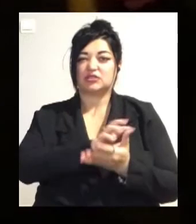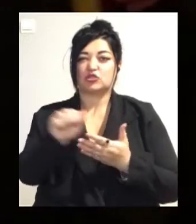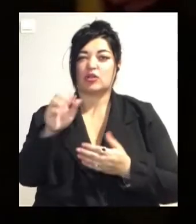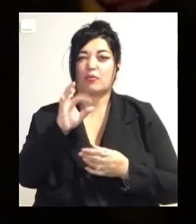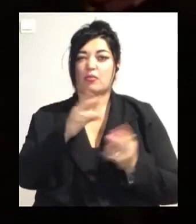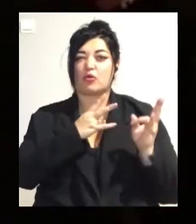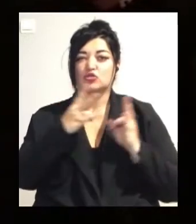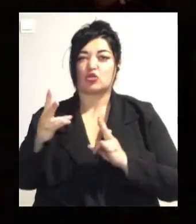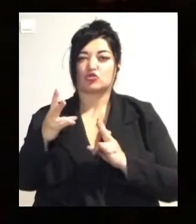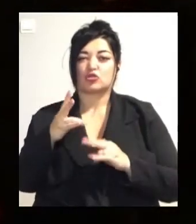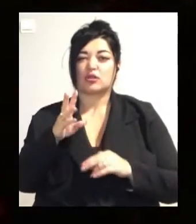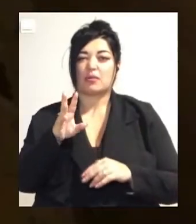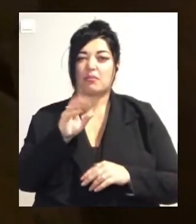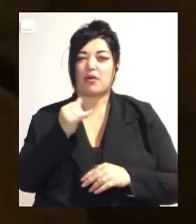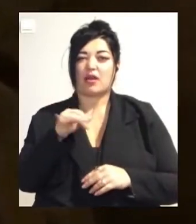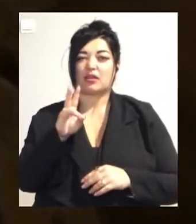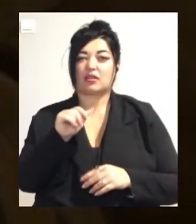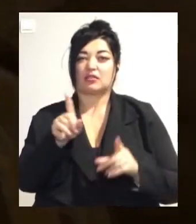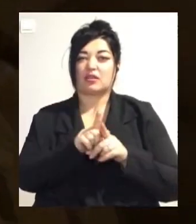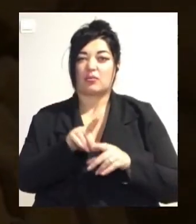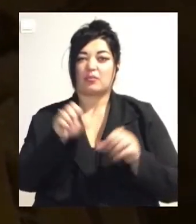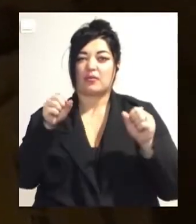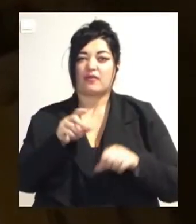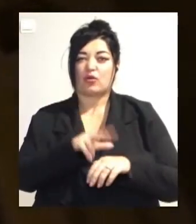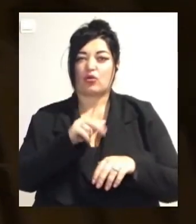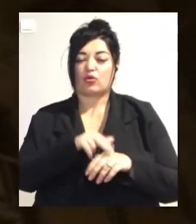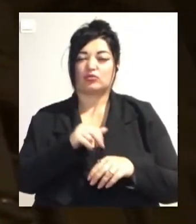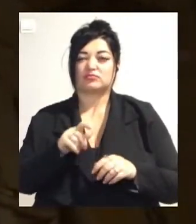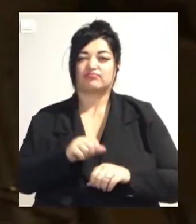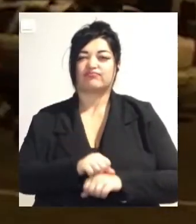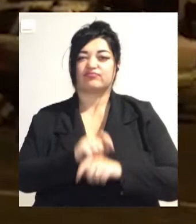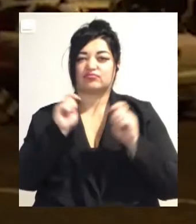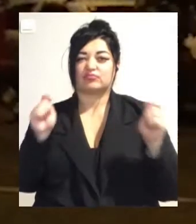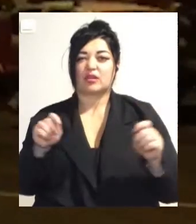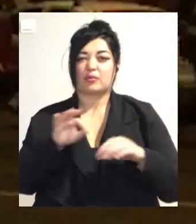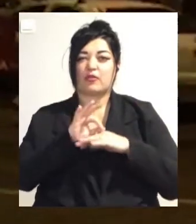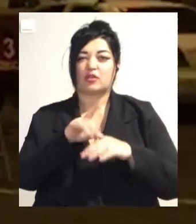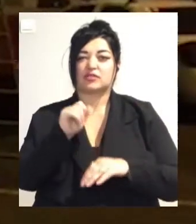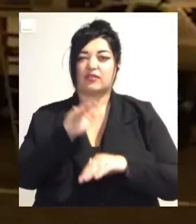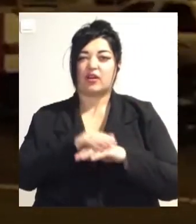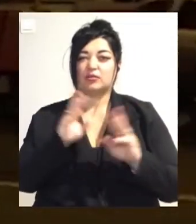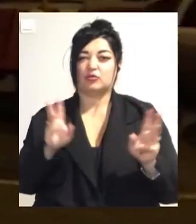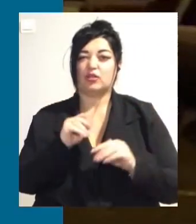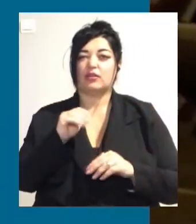такою статтею правоохоронці відкрили провадження за фактом пожежі у будинку на вулиці Пушкінська, 5.